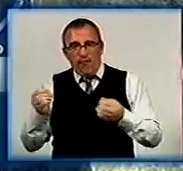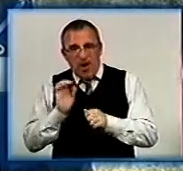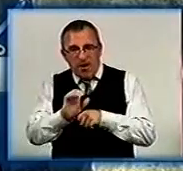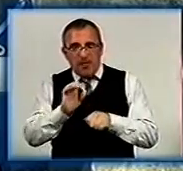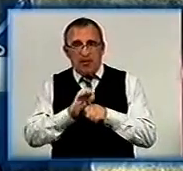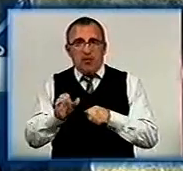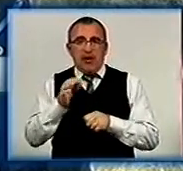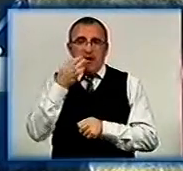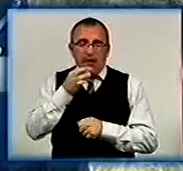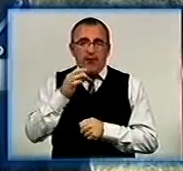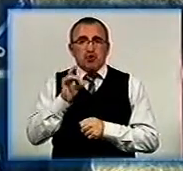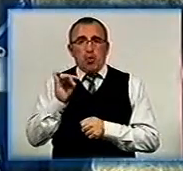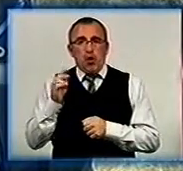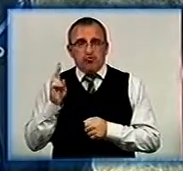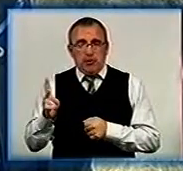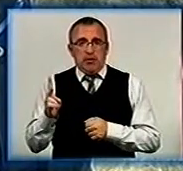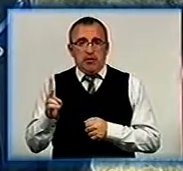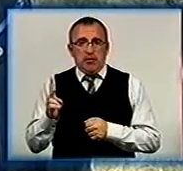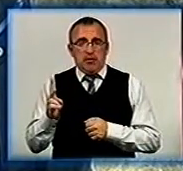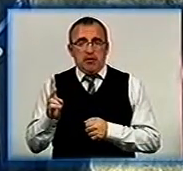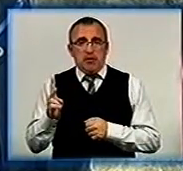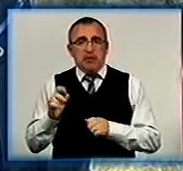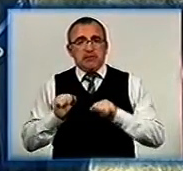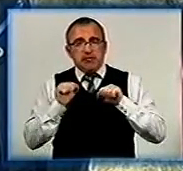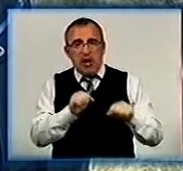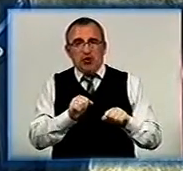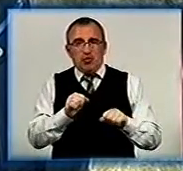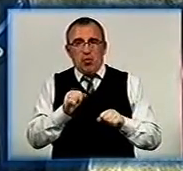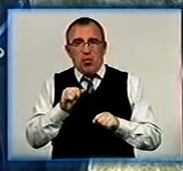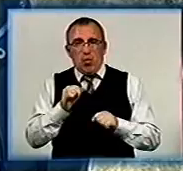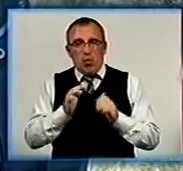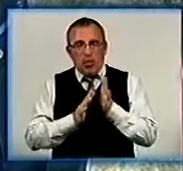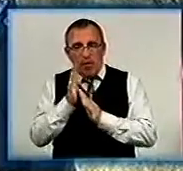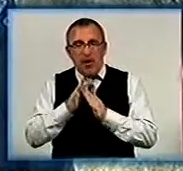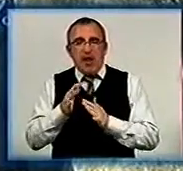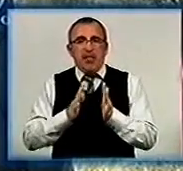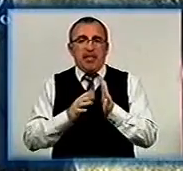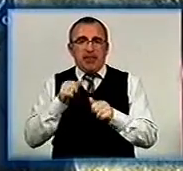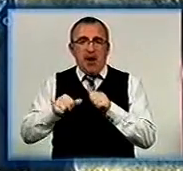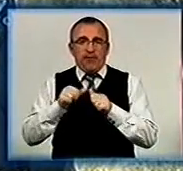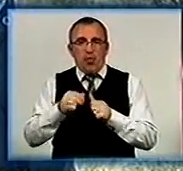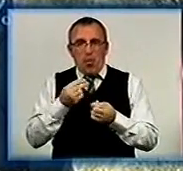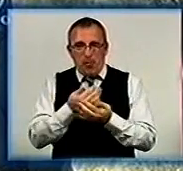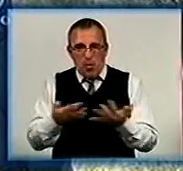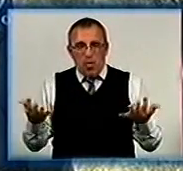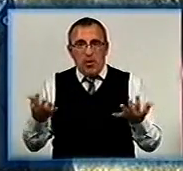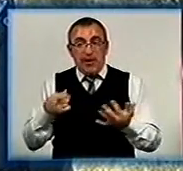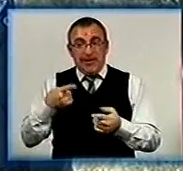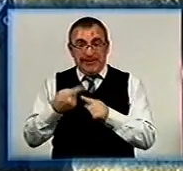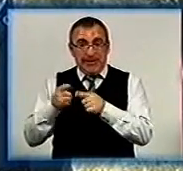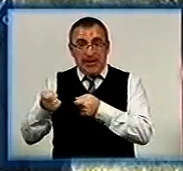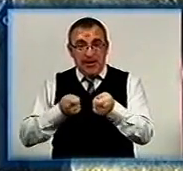насіння соняшнику, засоби захисту рослин, нафтопродукти. І цей керівник відмовляється